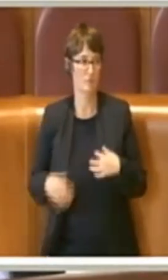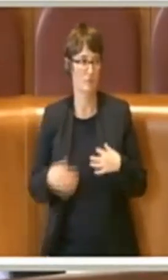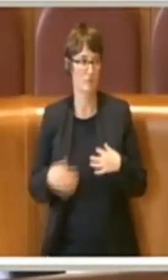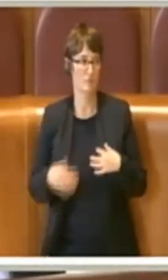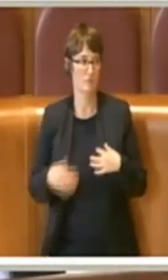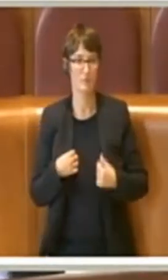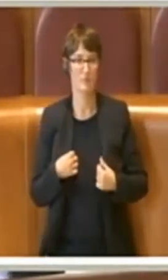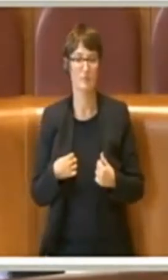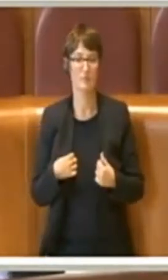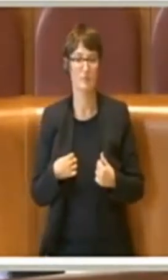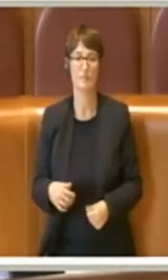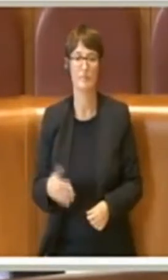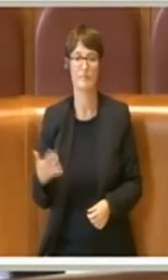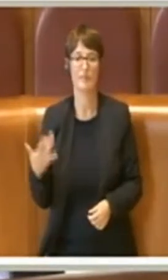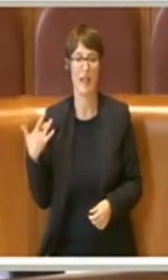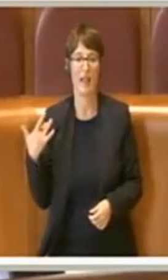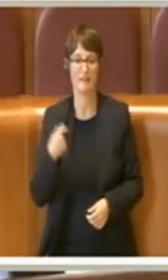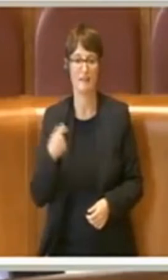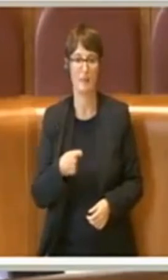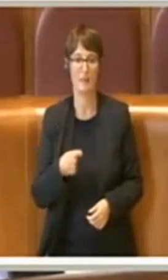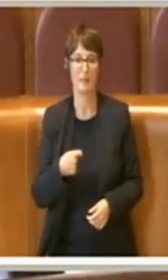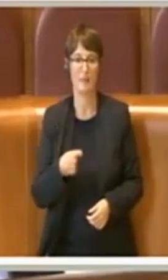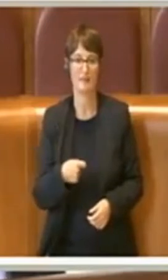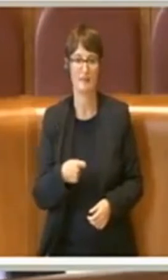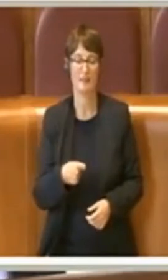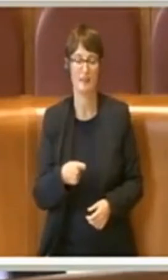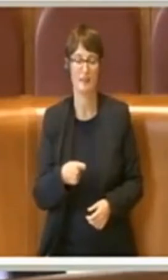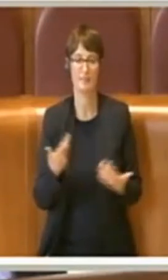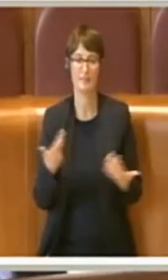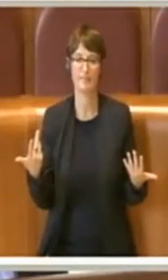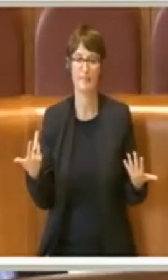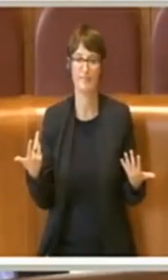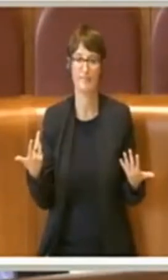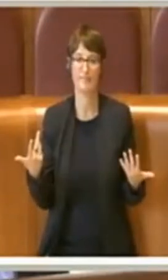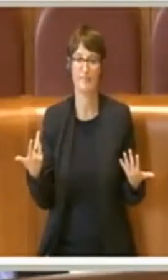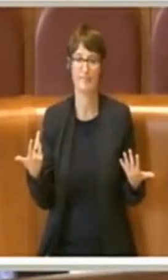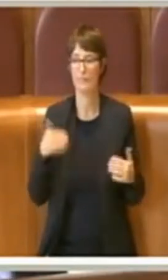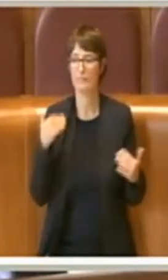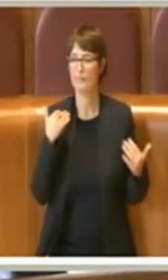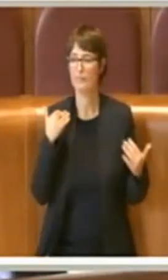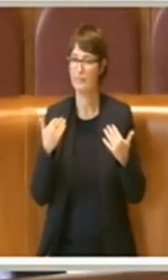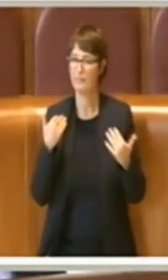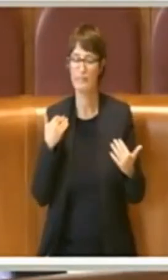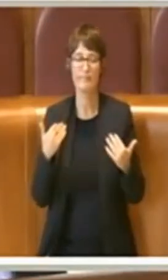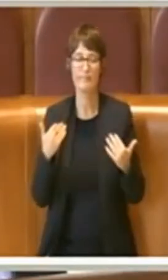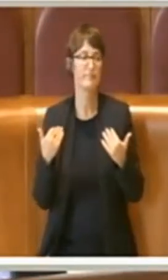Grazie Presidente. Siamo in quest'Aula a discutere